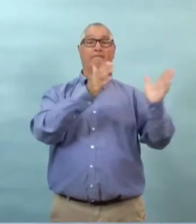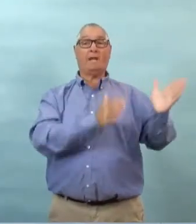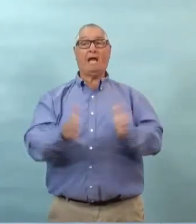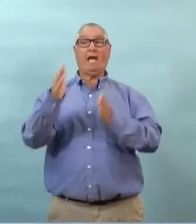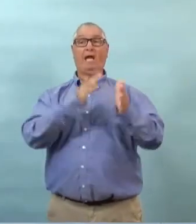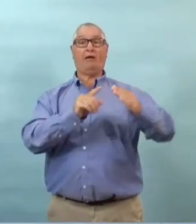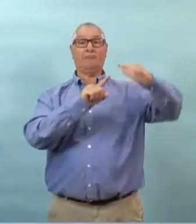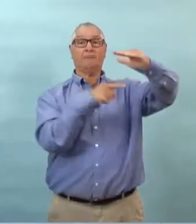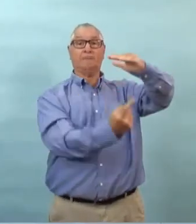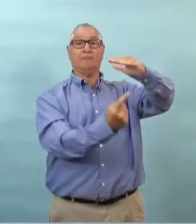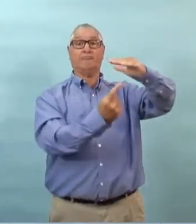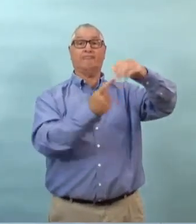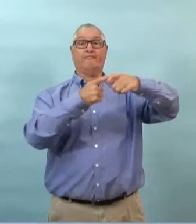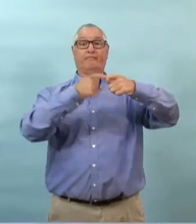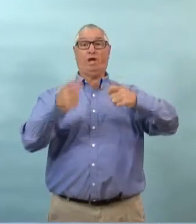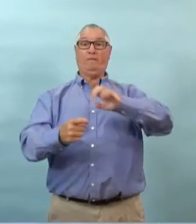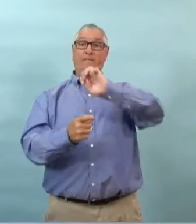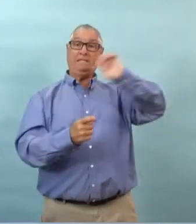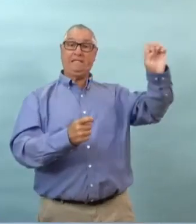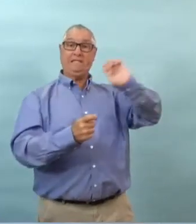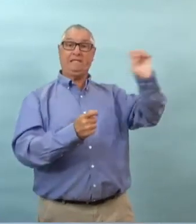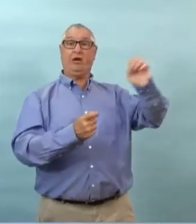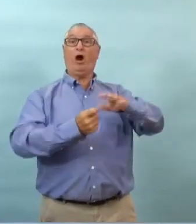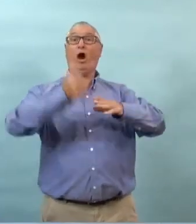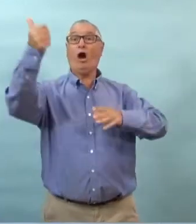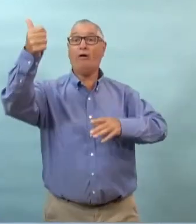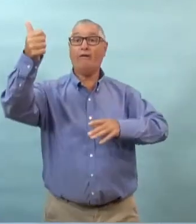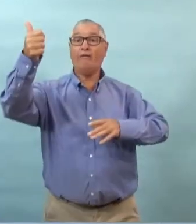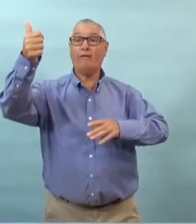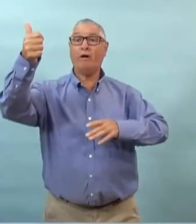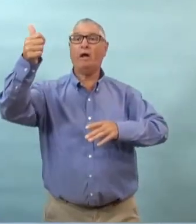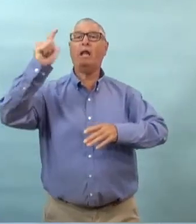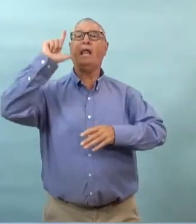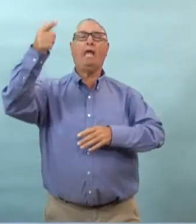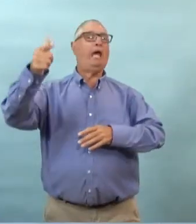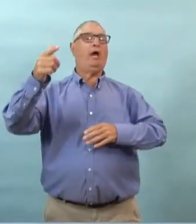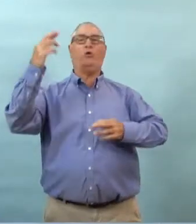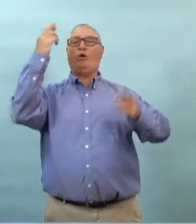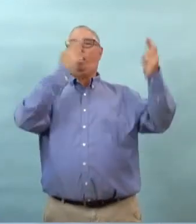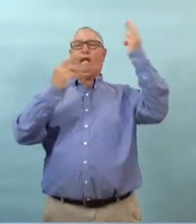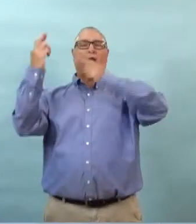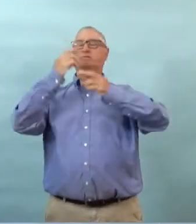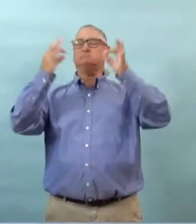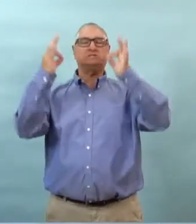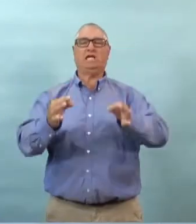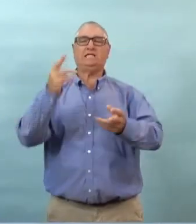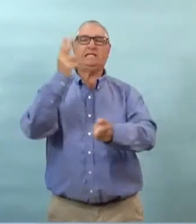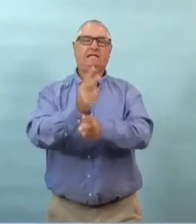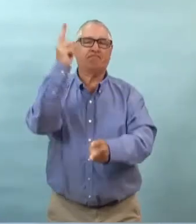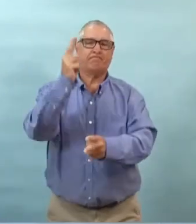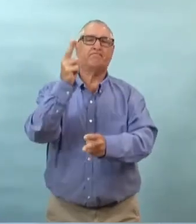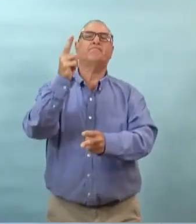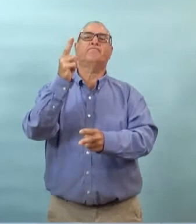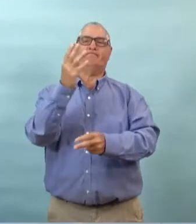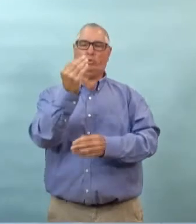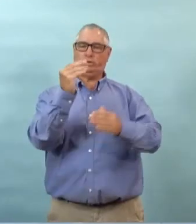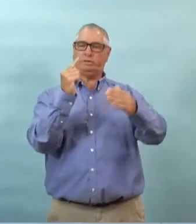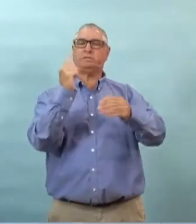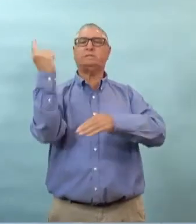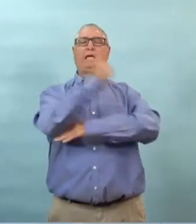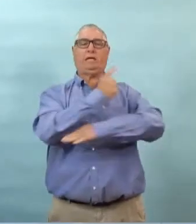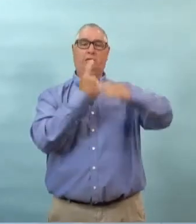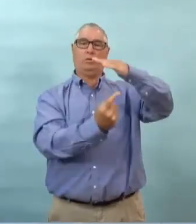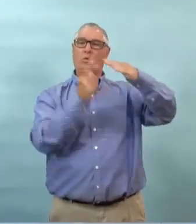canada on avait pensé à éliminer ça mais à l'heure actuelle on pense que ça n'est pas le bon moment nous n'avons pas changé le maximum